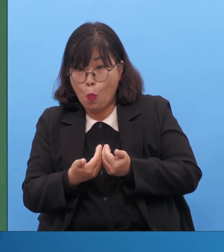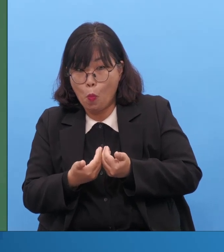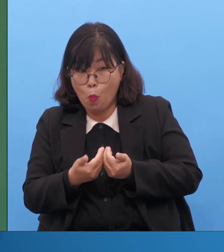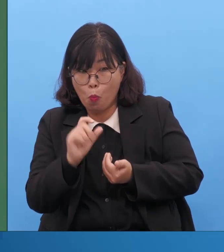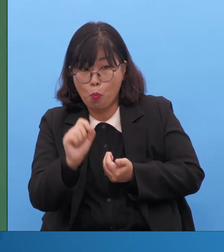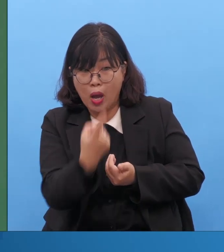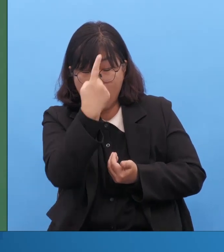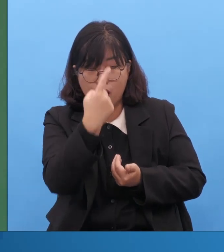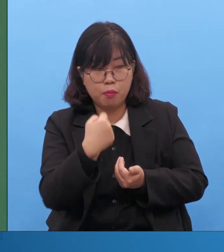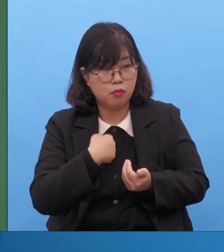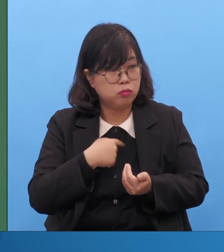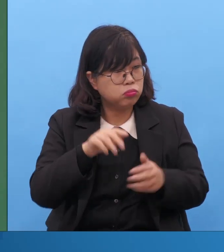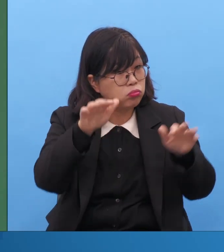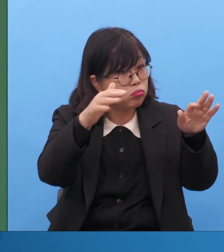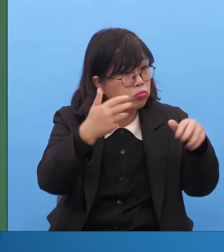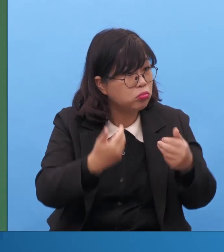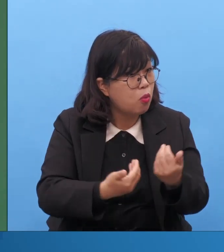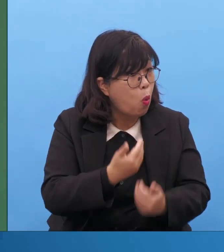대부분 그렇더라고